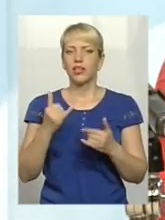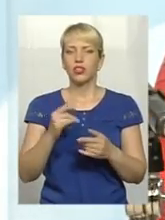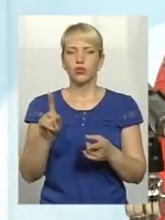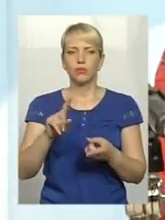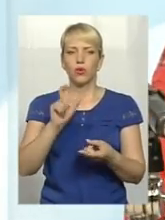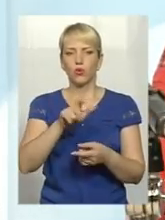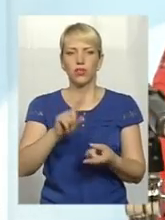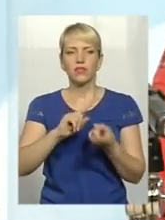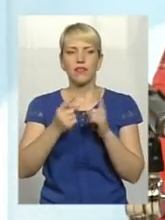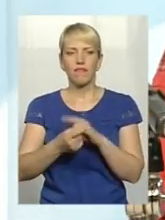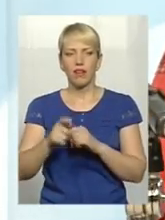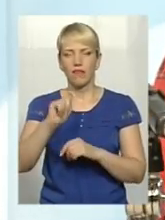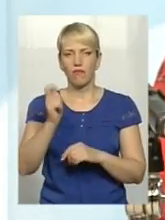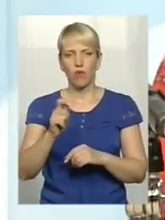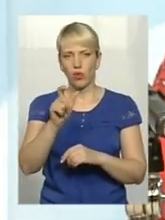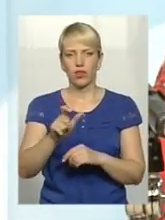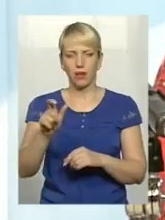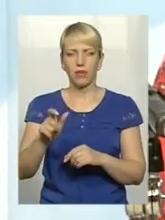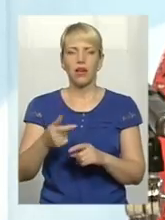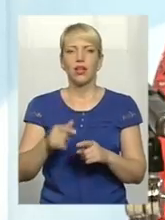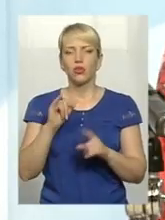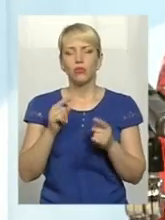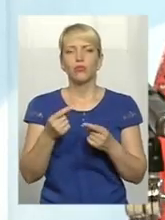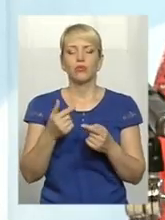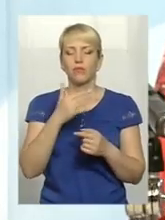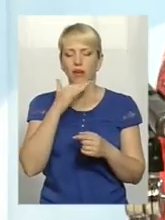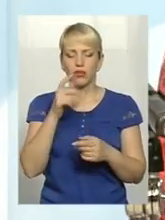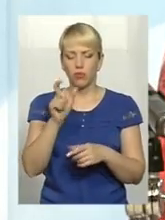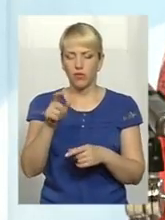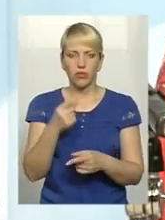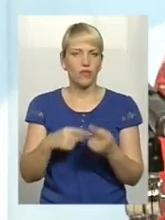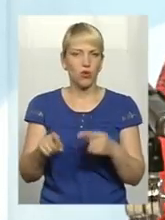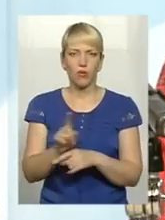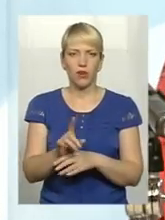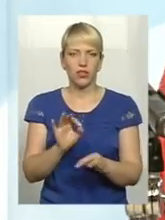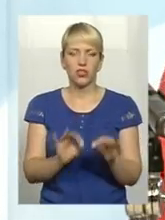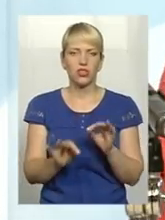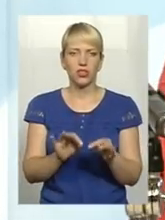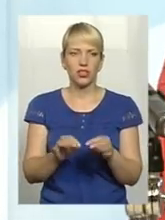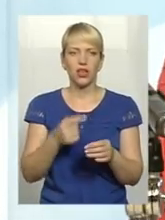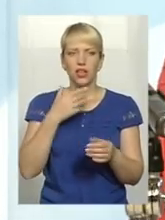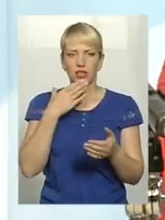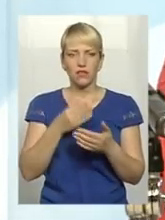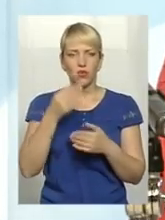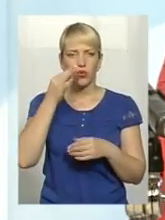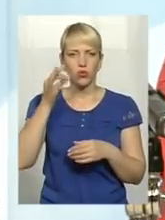готують. Зараз досі повертатися у нормальне життя. Володя дуже правильно, він з свого власного досвіду